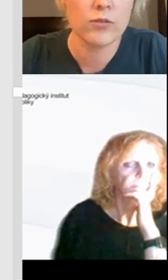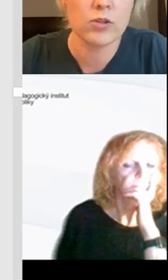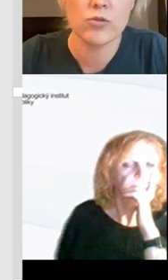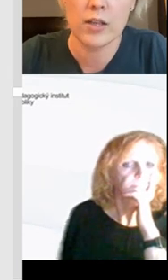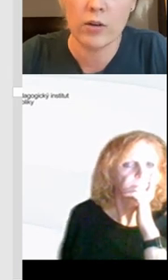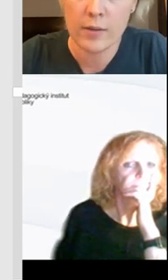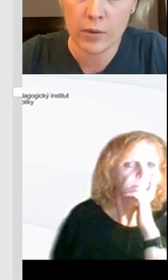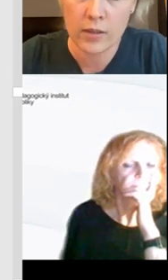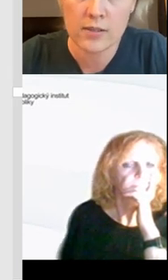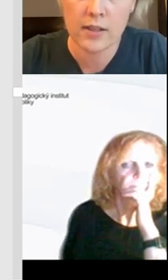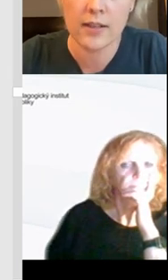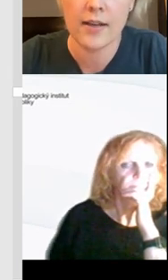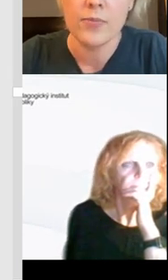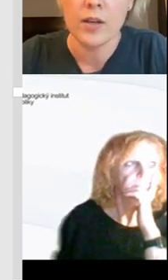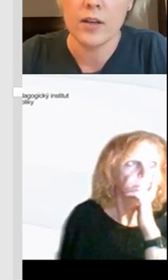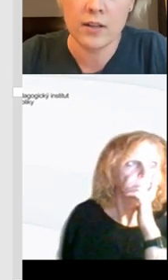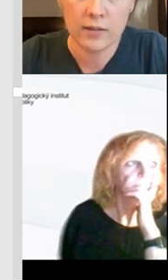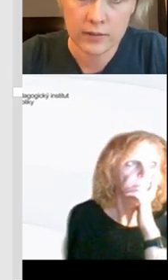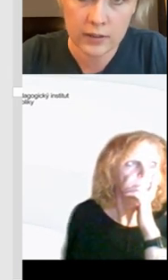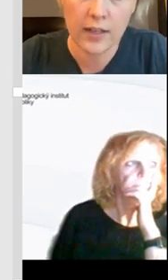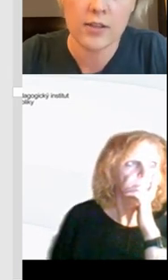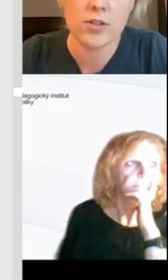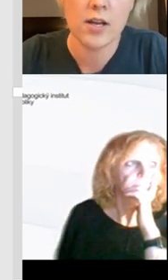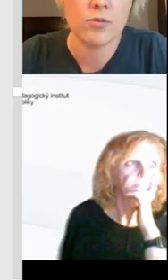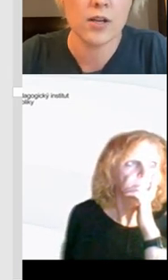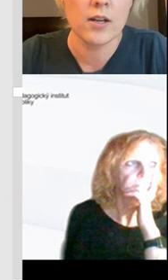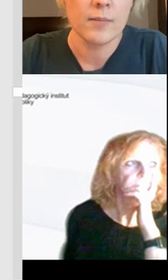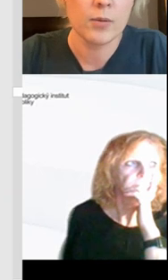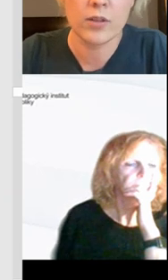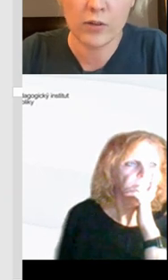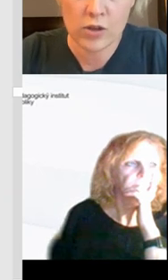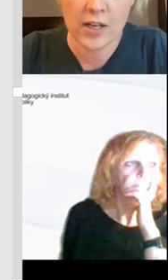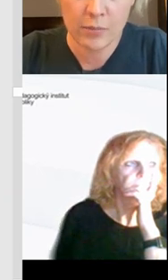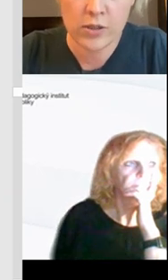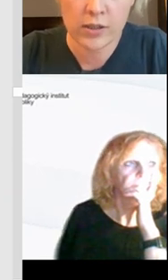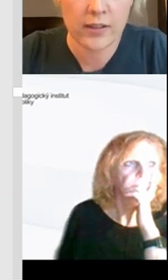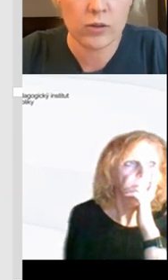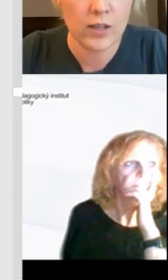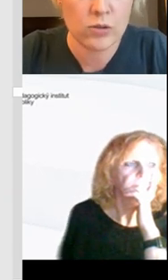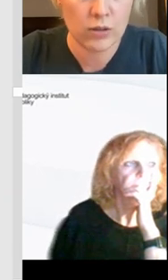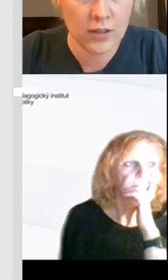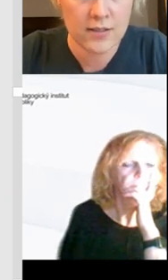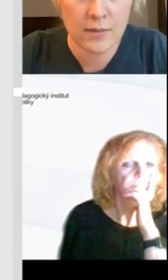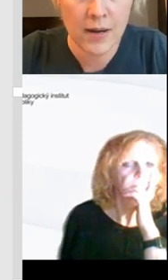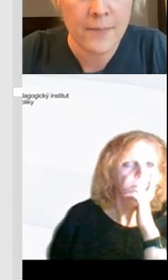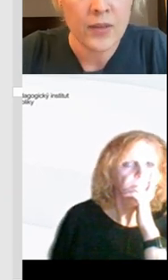dětmi od začátku vyzkoušíte online pohlednice, které dělá Česká pošta. Pokud je vyloženě nepošlete,